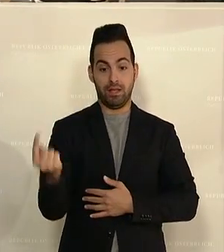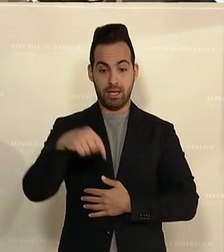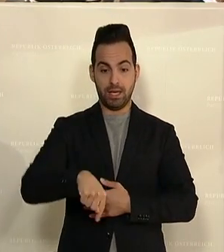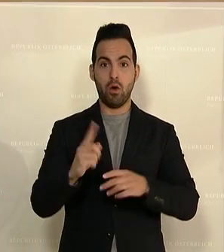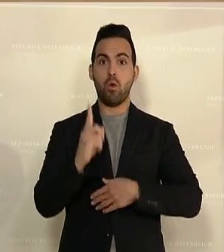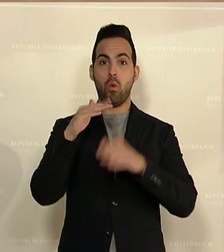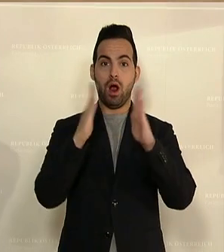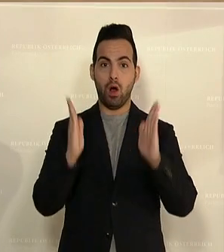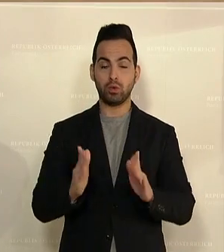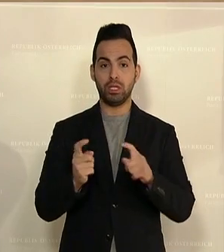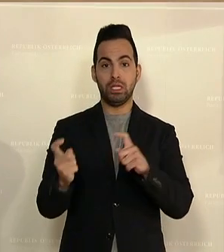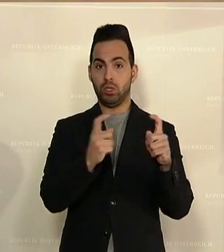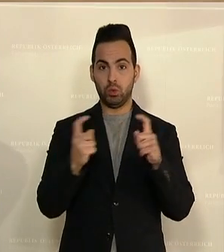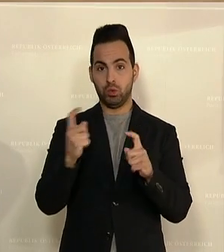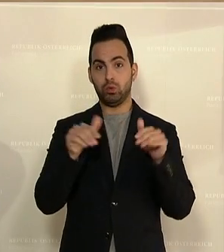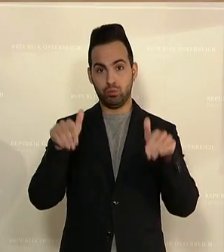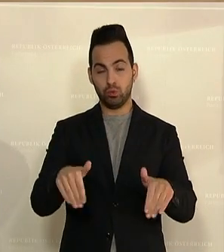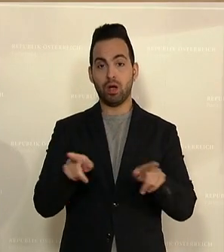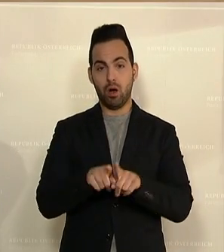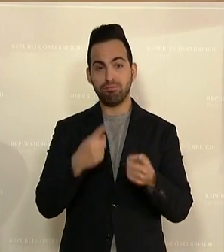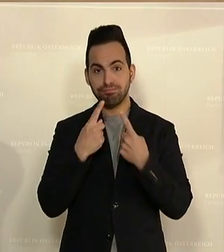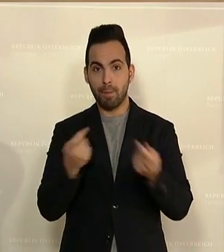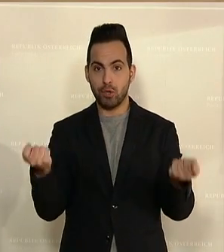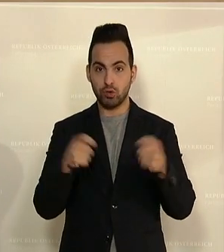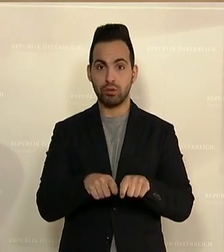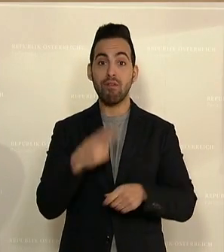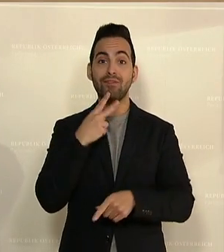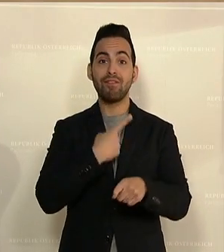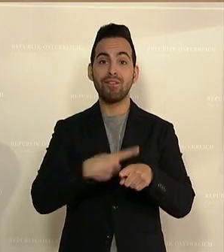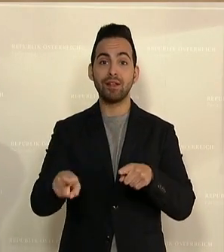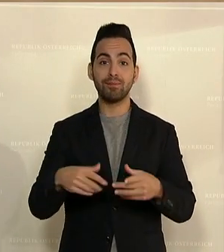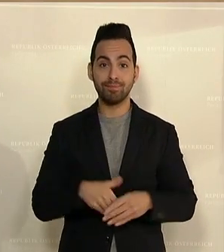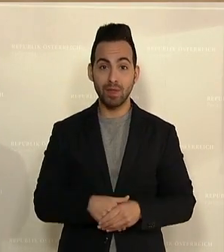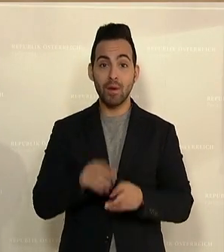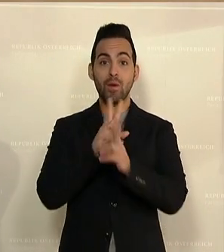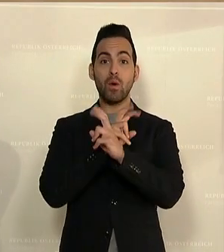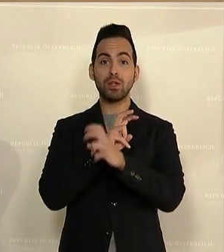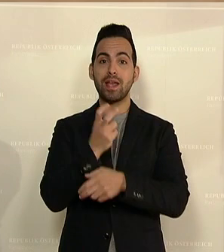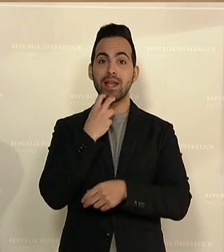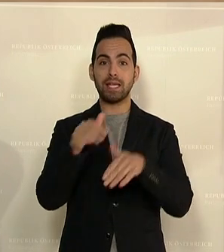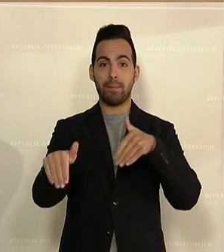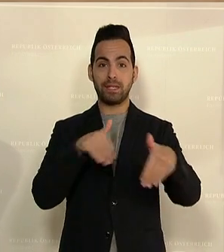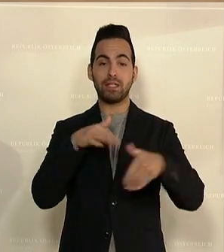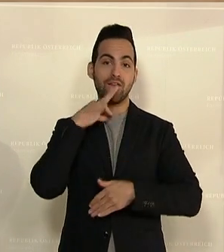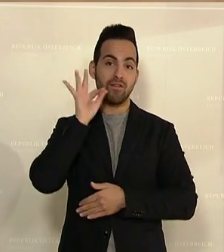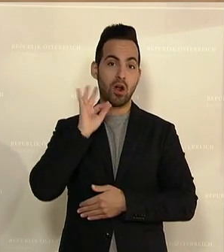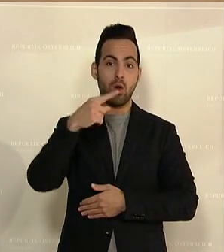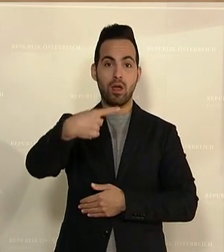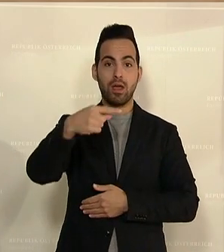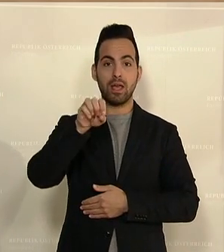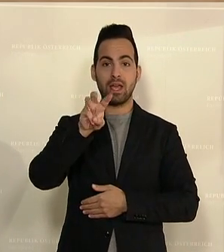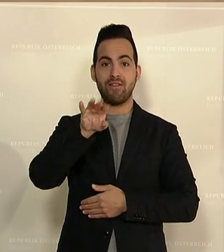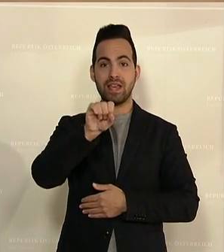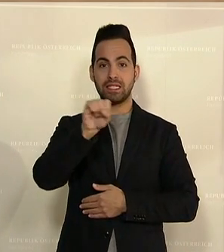Hohen Haus diskutiert, beschlossen. Wer fehlt? Österreichs zuständige Energieministerin Leonore Gewessler. Wir haben das ja